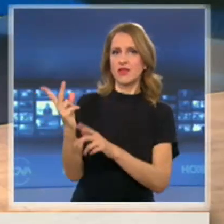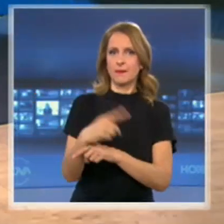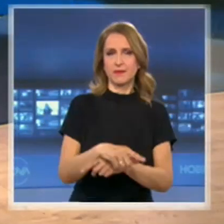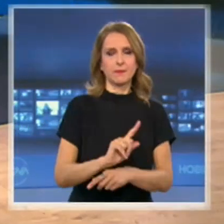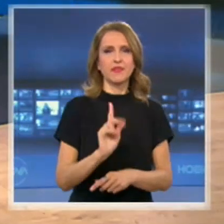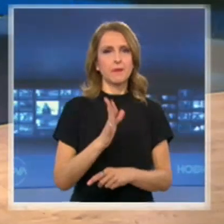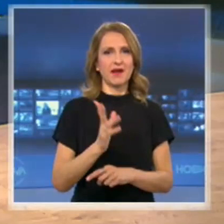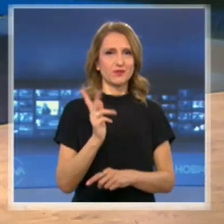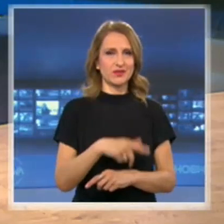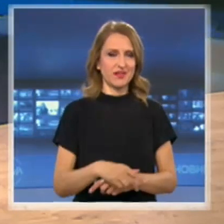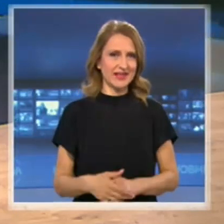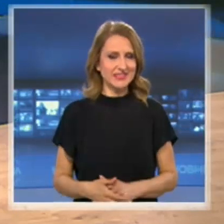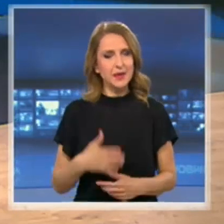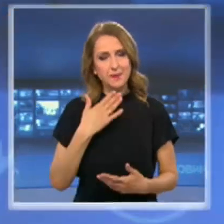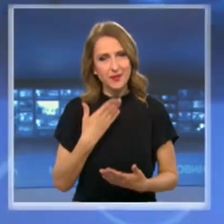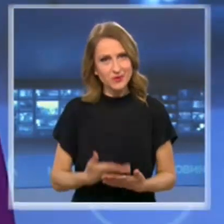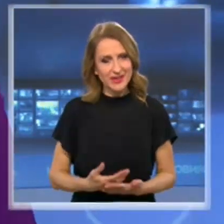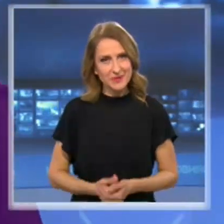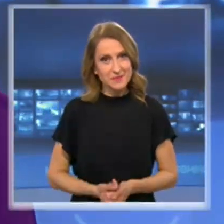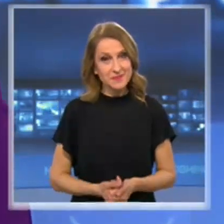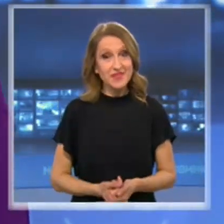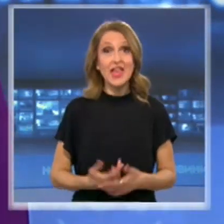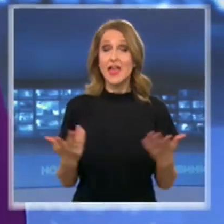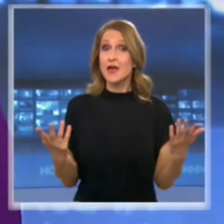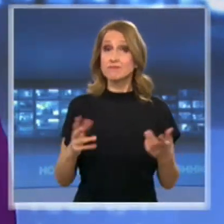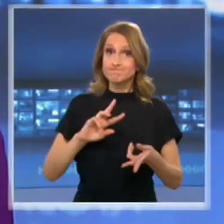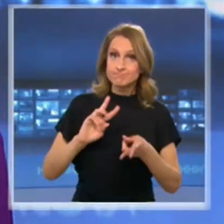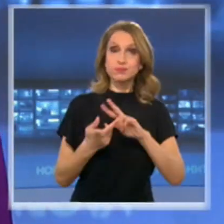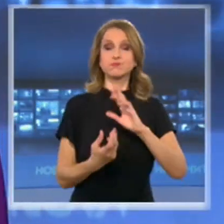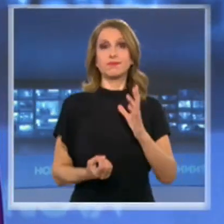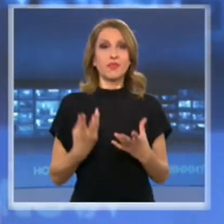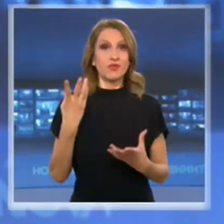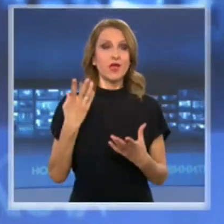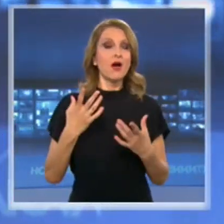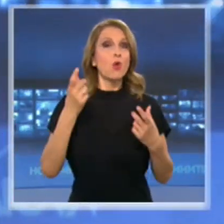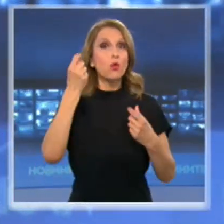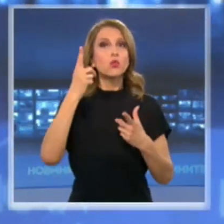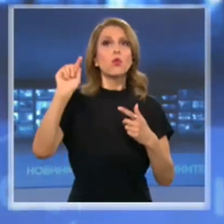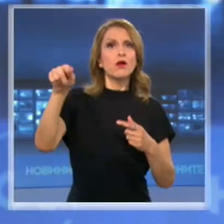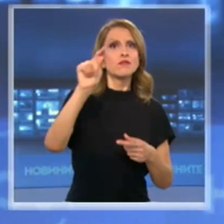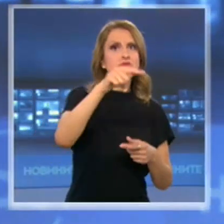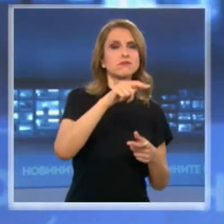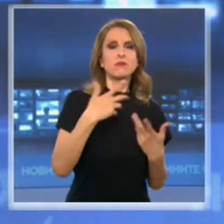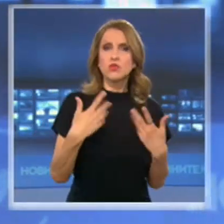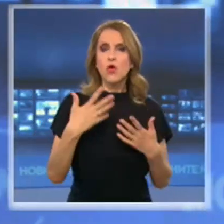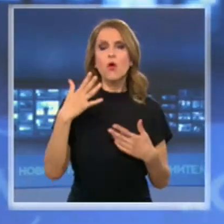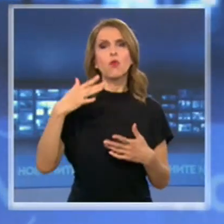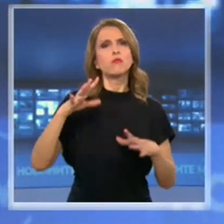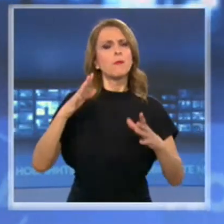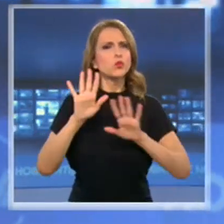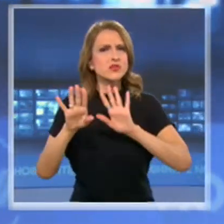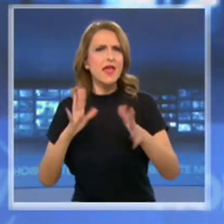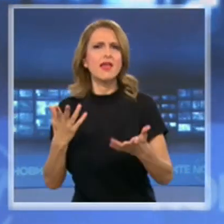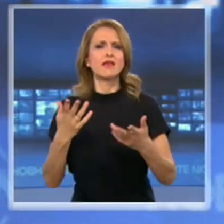постановката Апетит за череш. Благодарим ти. Рестарт на културата дават в цялата страна. Много градове започват да отварят музеи и галерии.